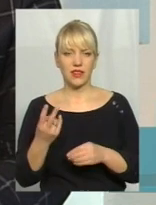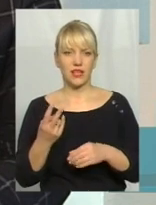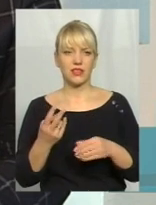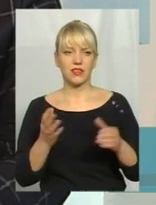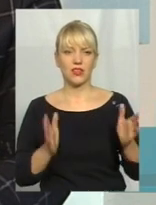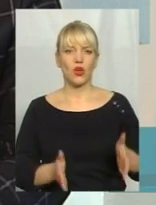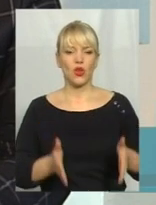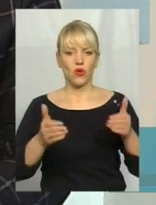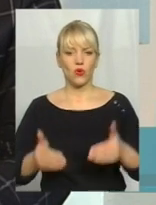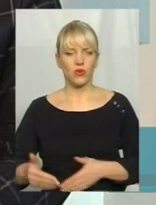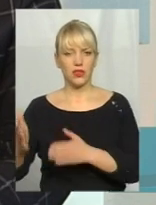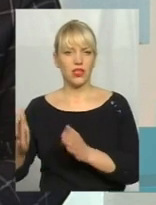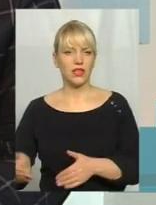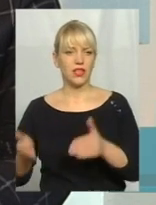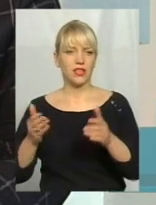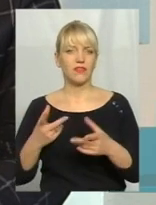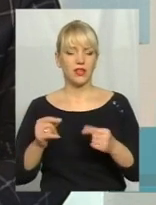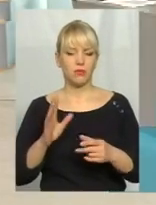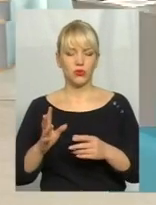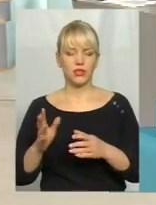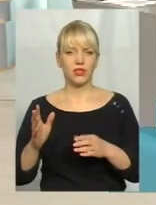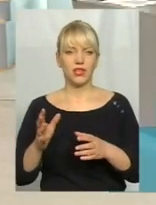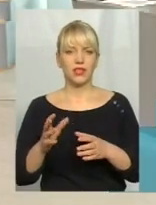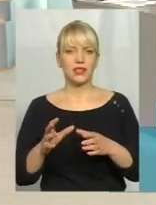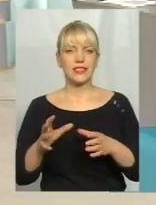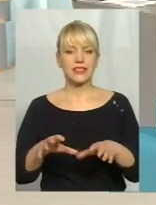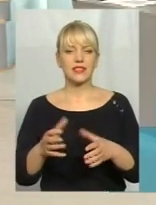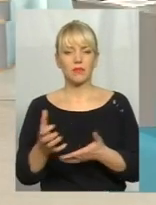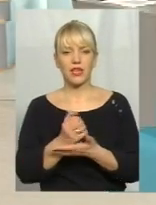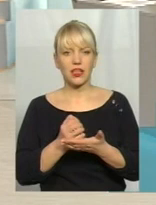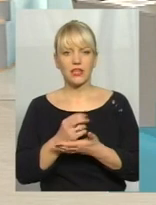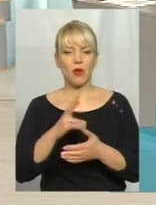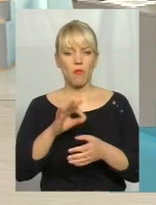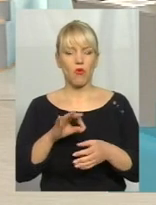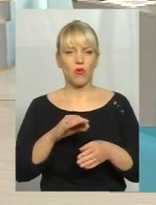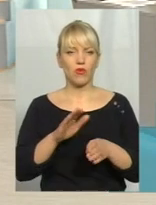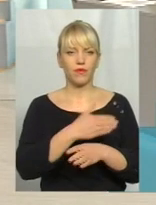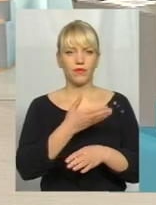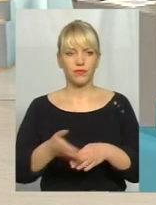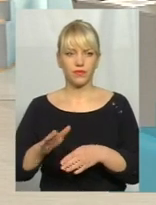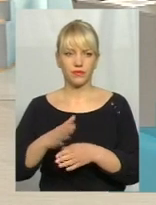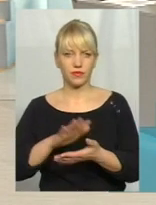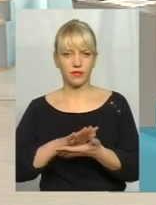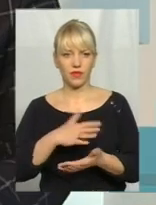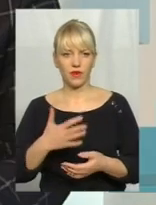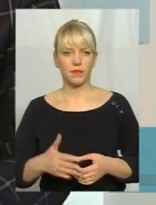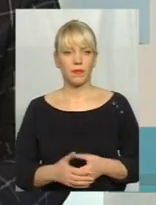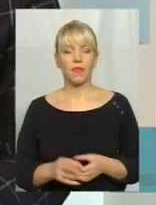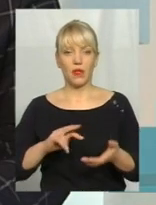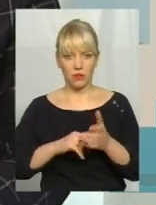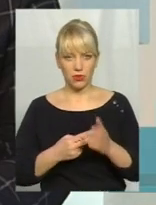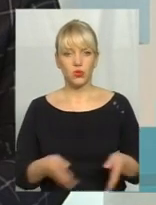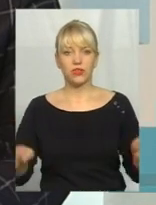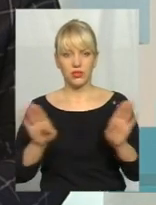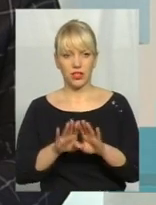передбачатися збор по фракціям. А сміттіпроводи плануються закрити всі? Планується. До